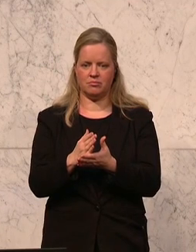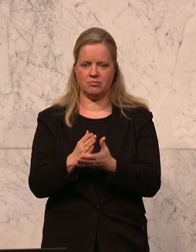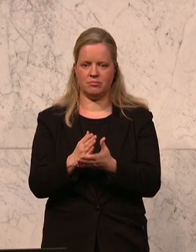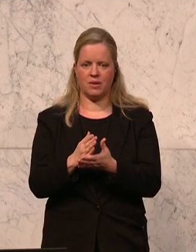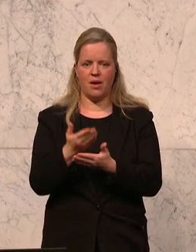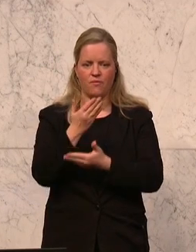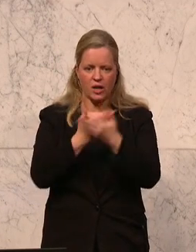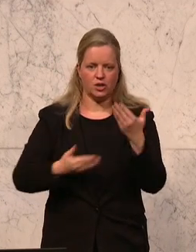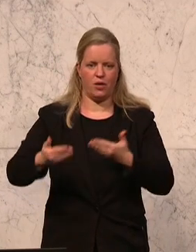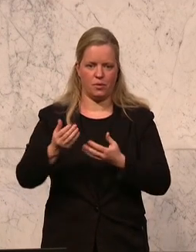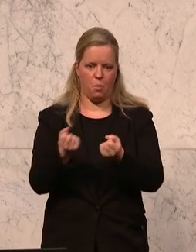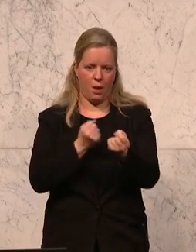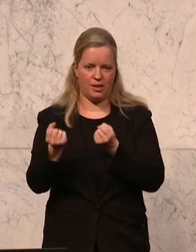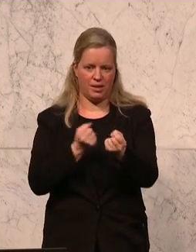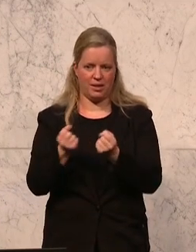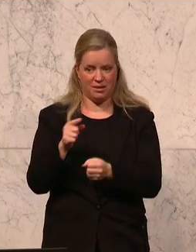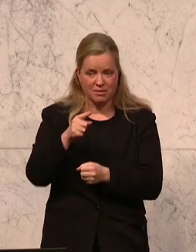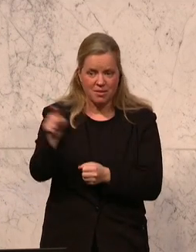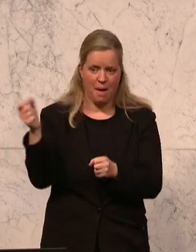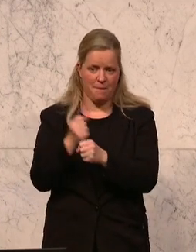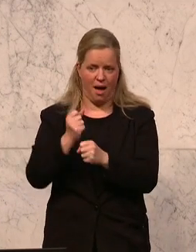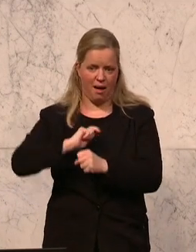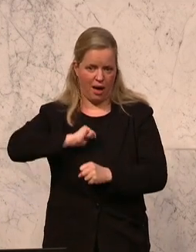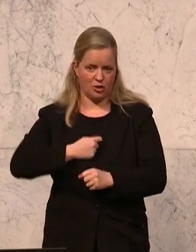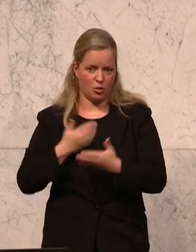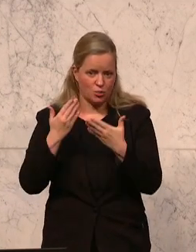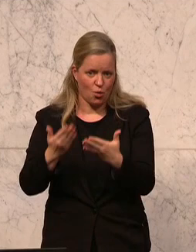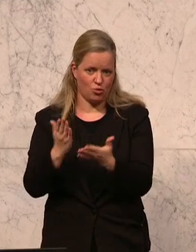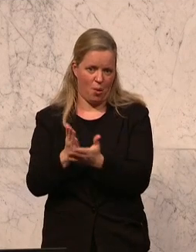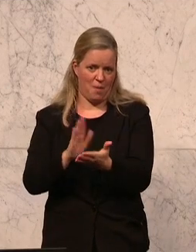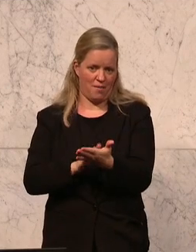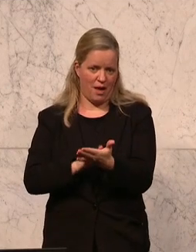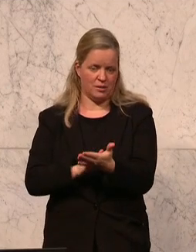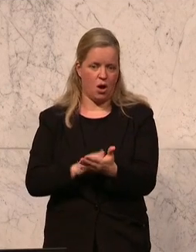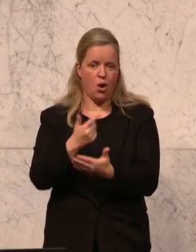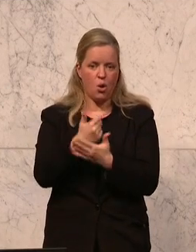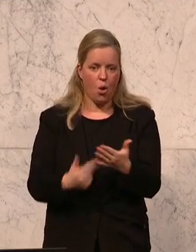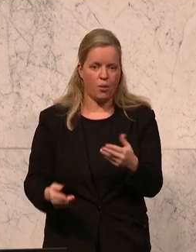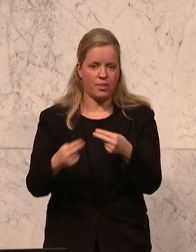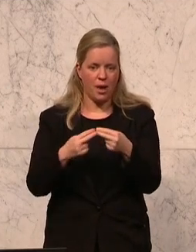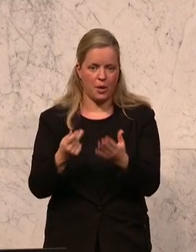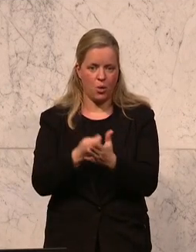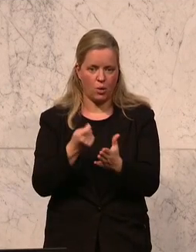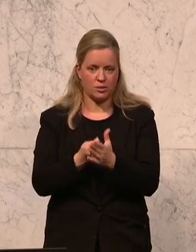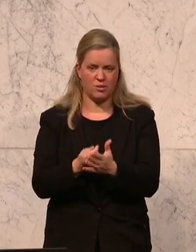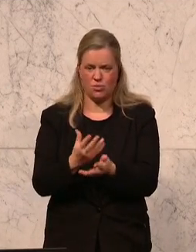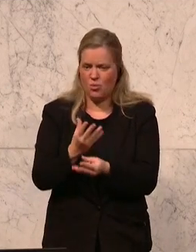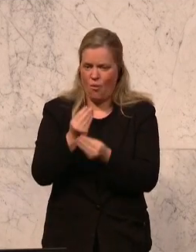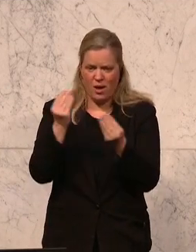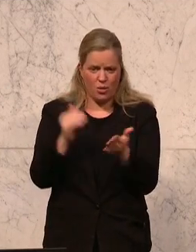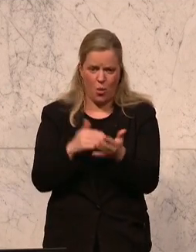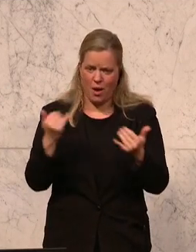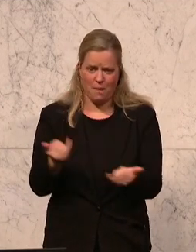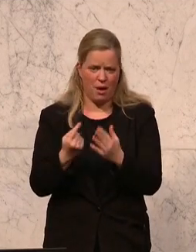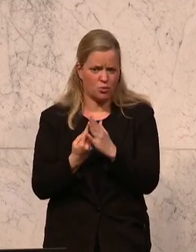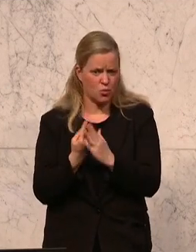die Wirtschaftspolitik, die Sie machen. Die Lohnnebenkosten sind bei Weitem noch zu hoch und das gibt mir